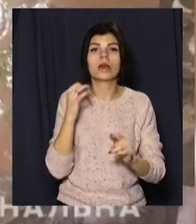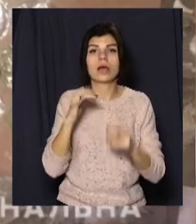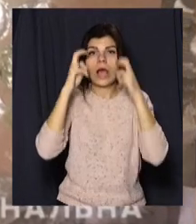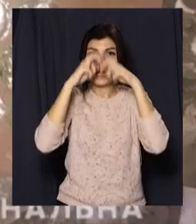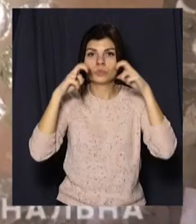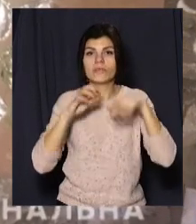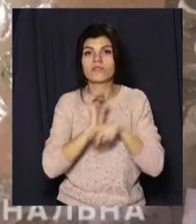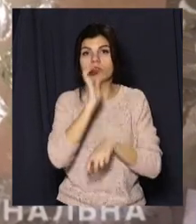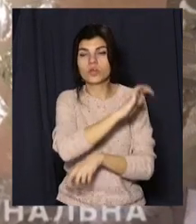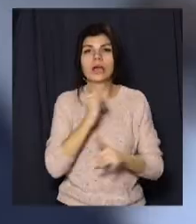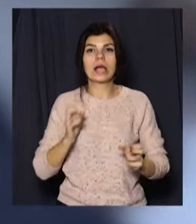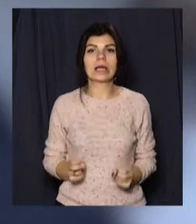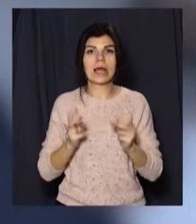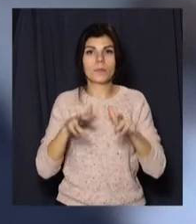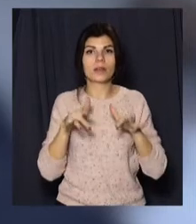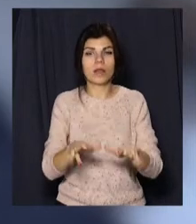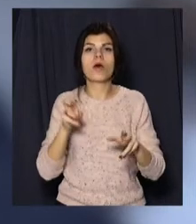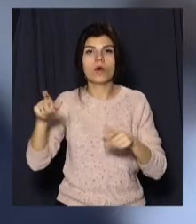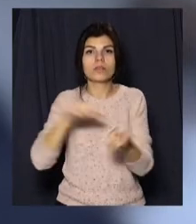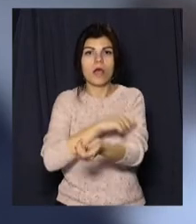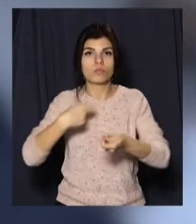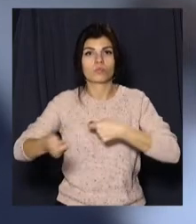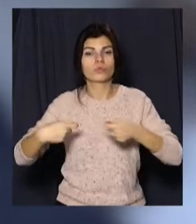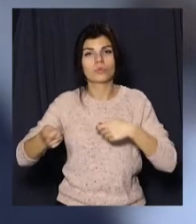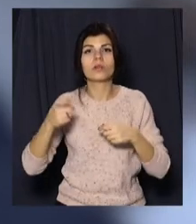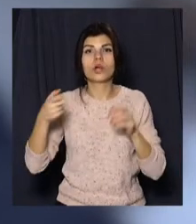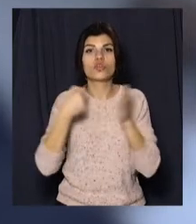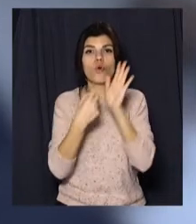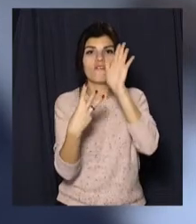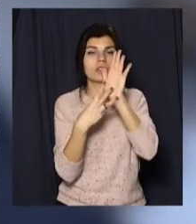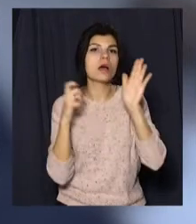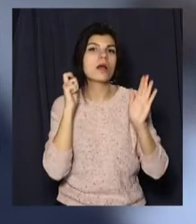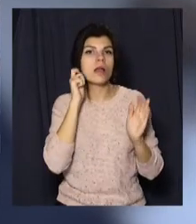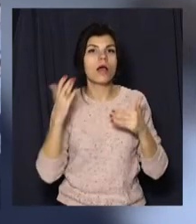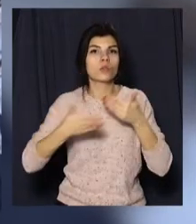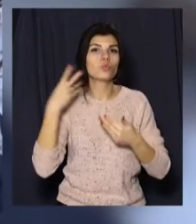Відкриті кримінальні провадження наркозбувачам загрожує до восьми років тюрми.